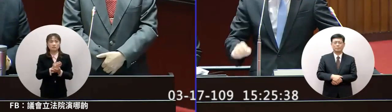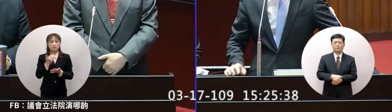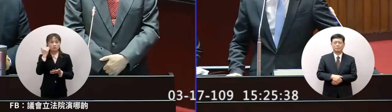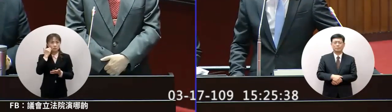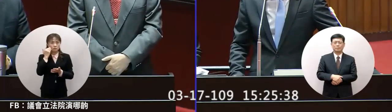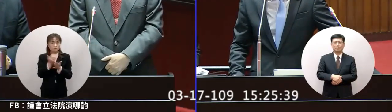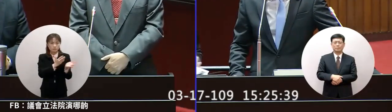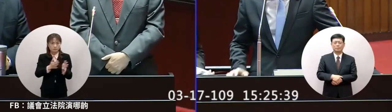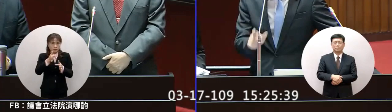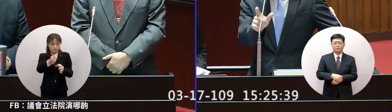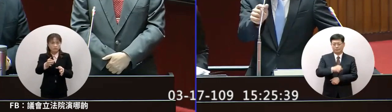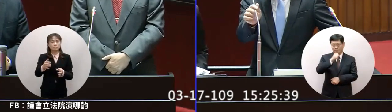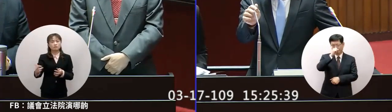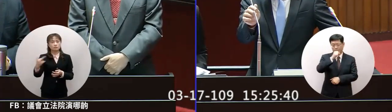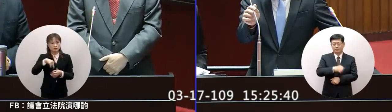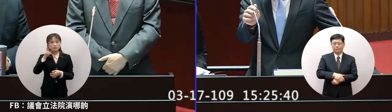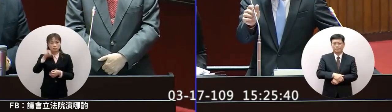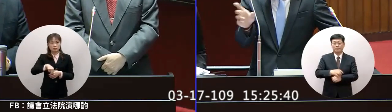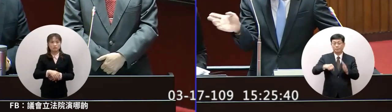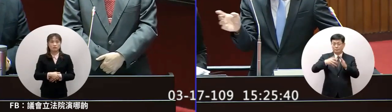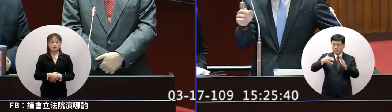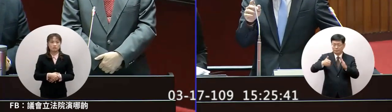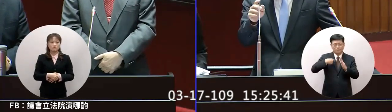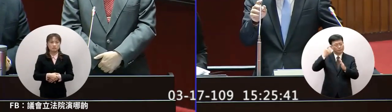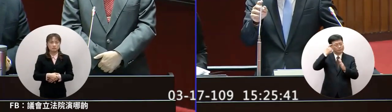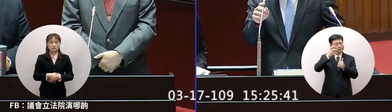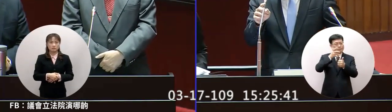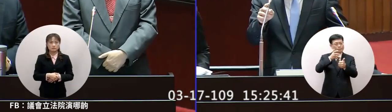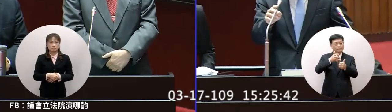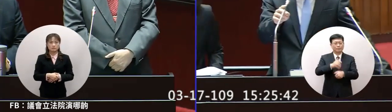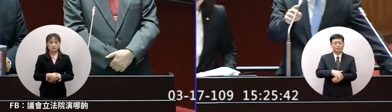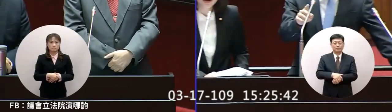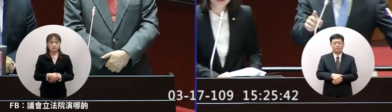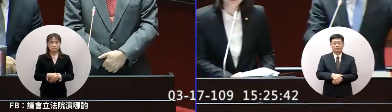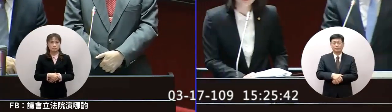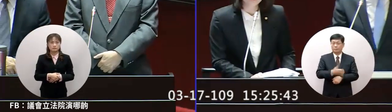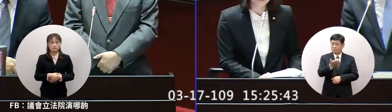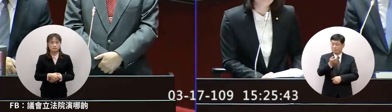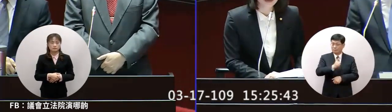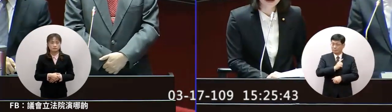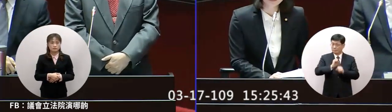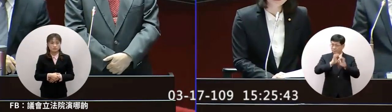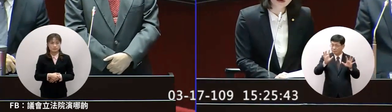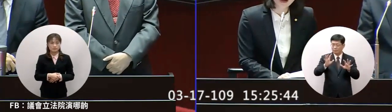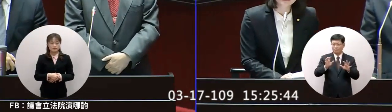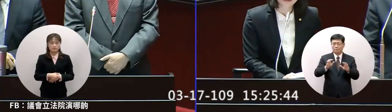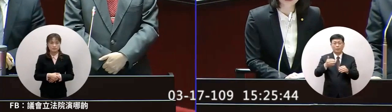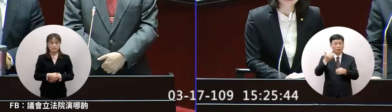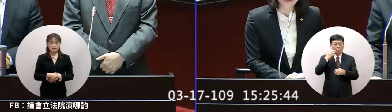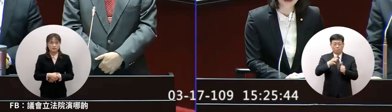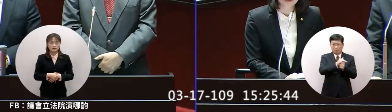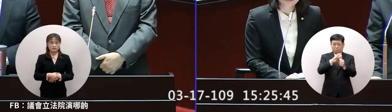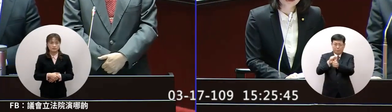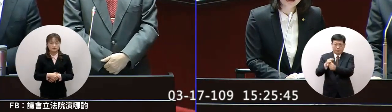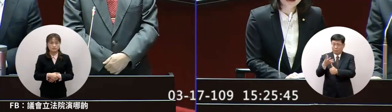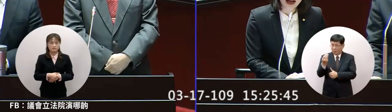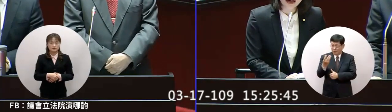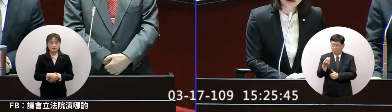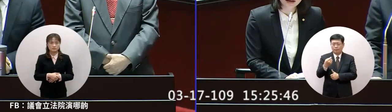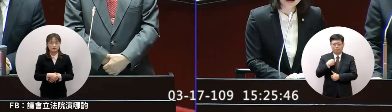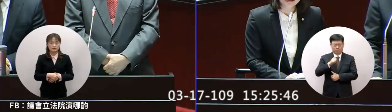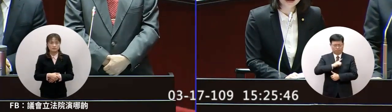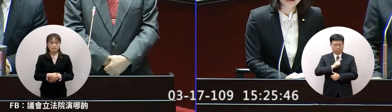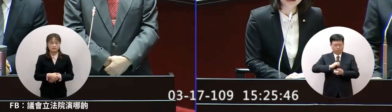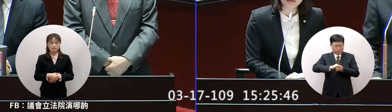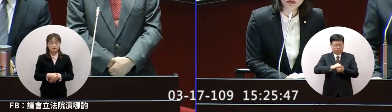下一步這樣子好院長我想請教一下你說的在沒有框架下你要